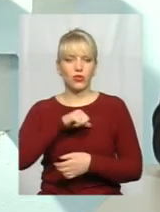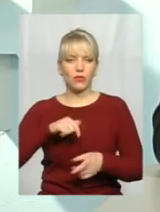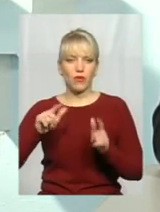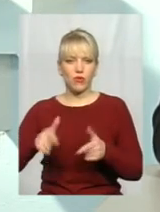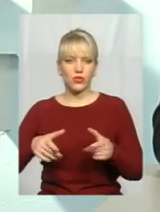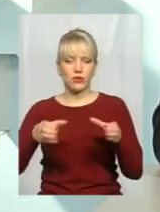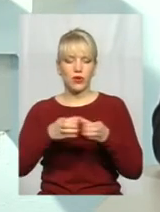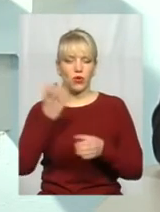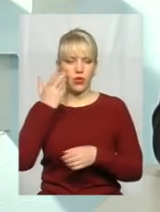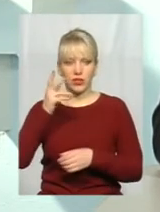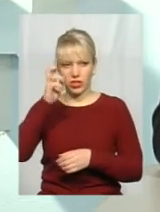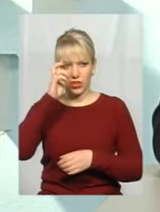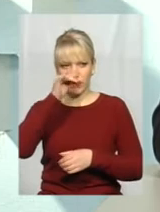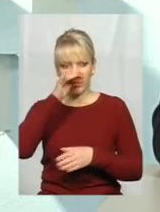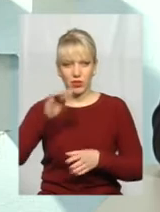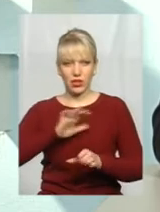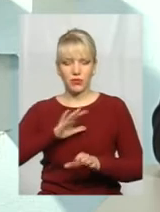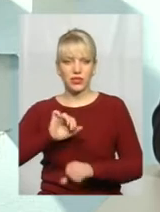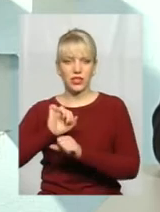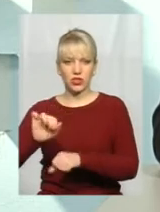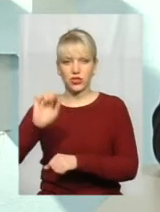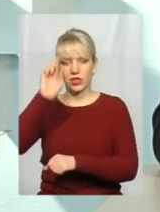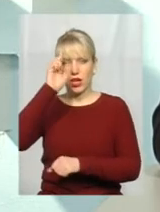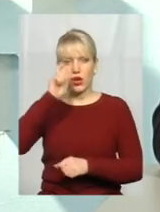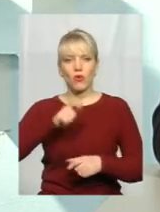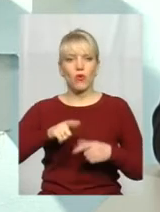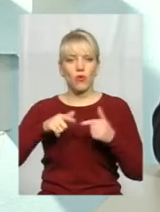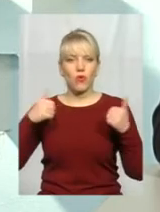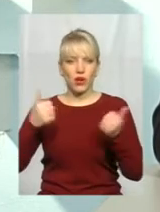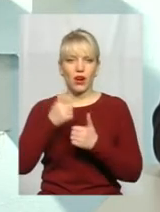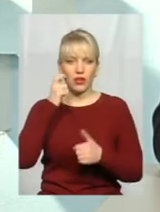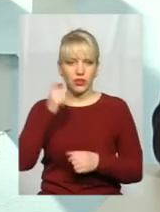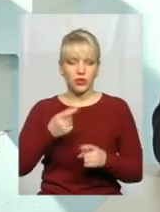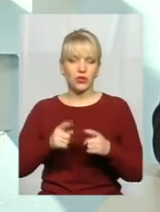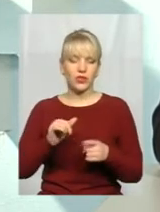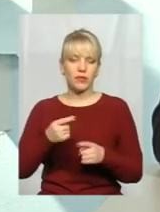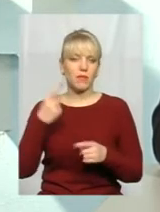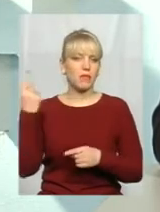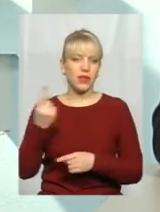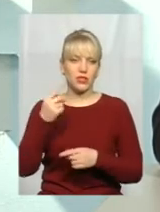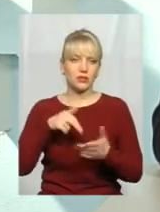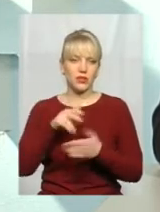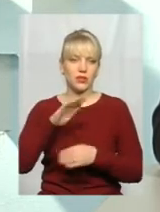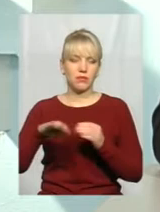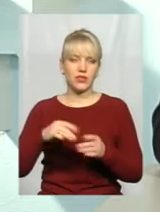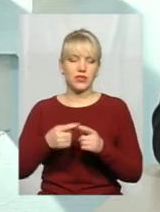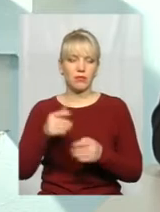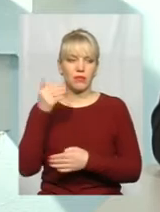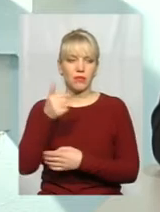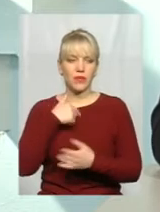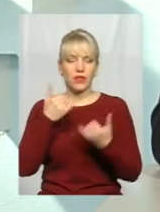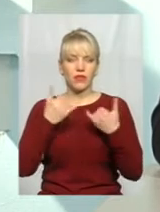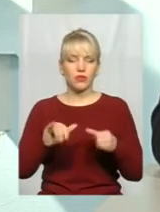країну, вони перші пішли під цим прапором. І я не дивуюся, чому так, ви знаєте,